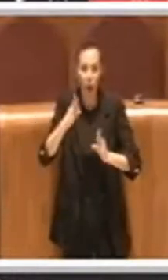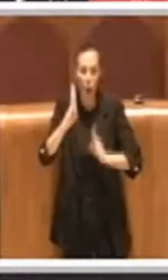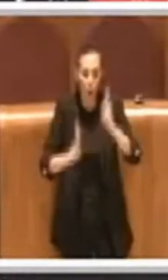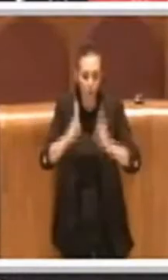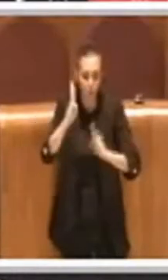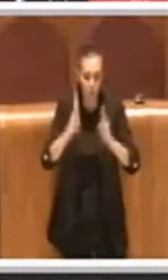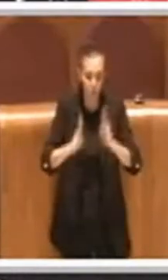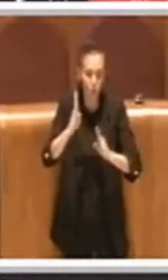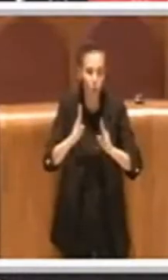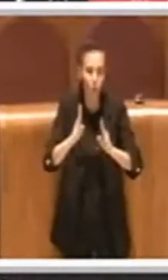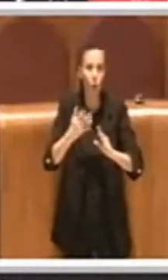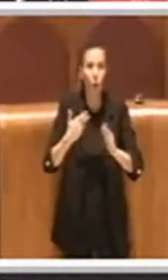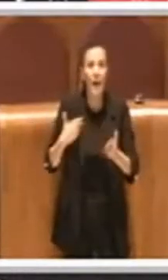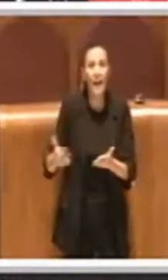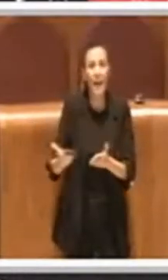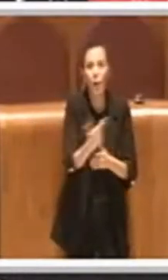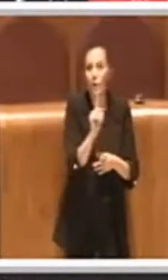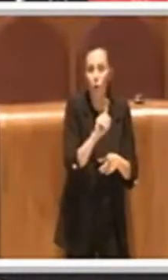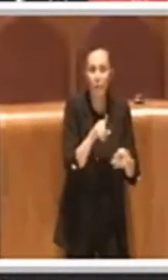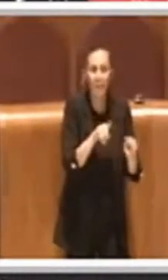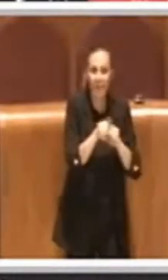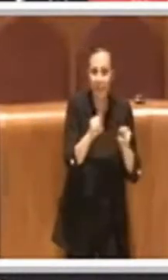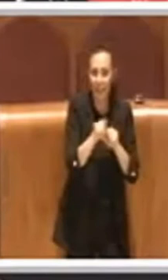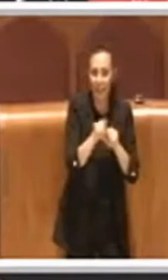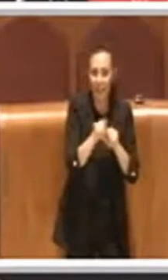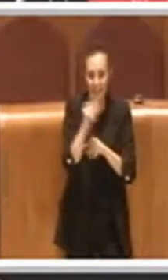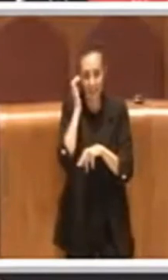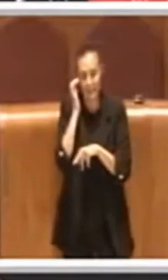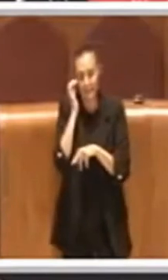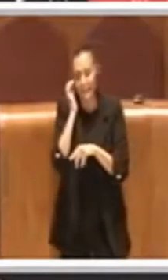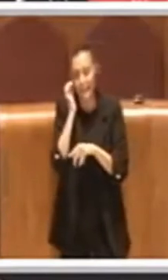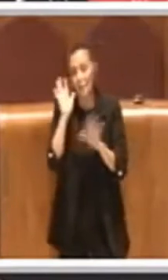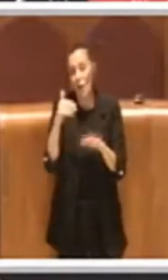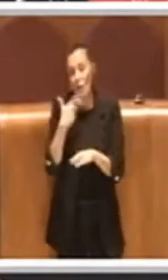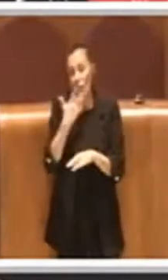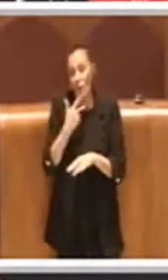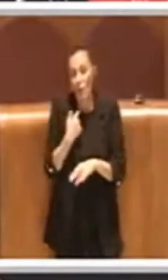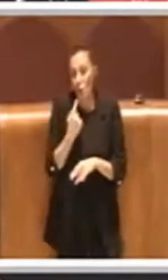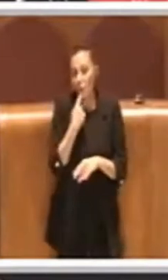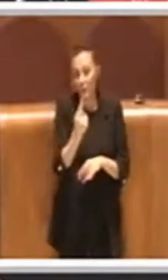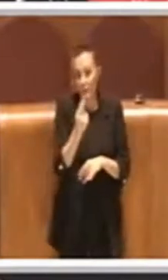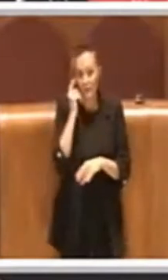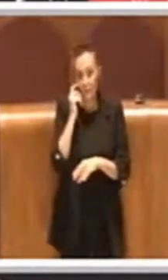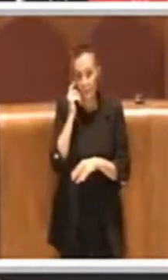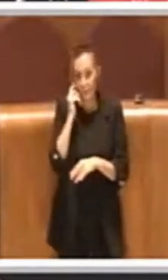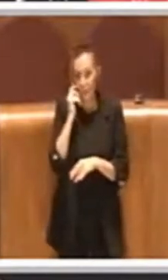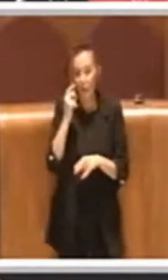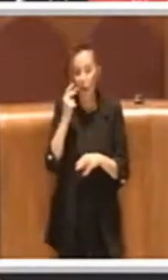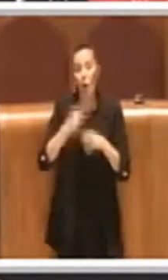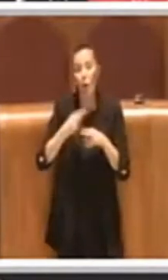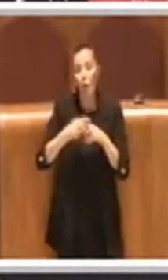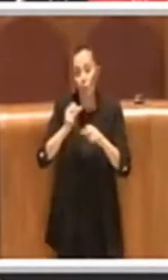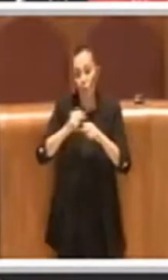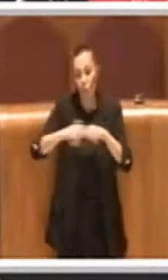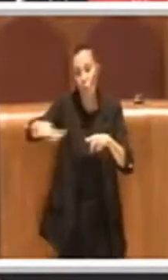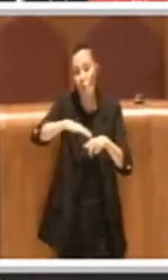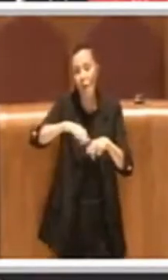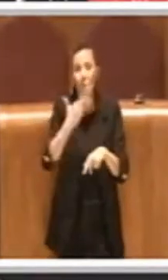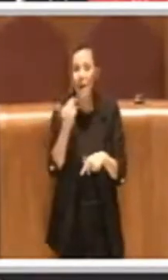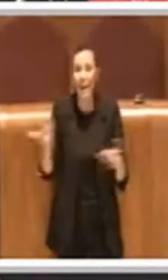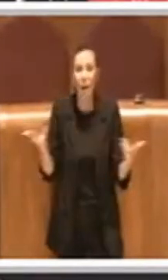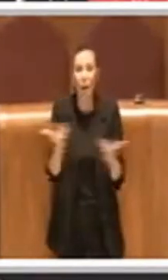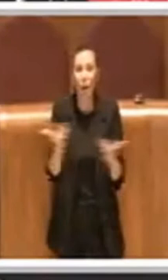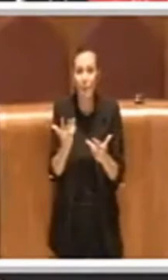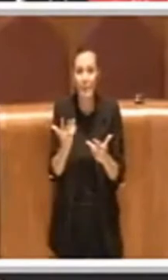differenziata. Però c'è da dire una cosa, quello che manca a Roma è soprattutto